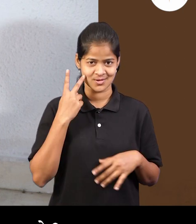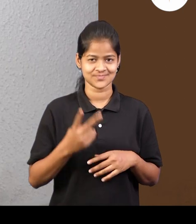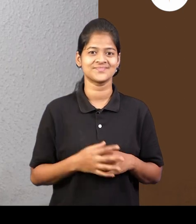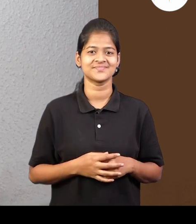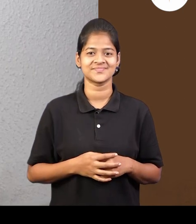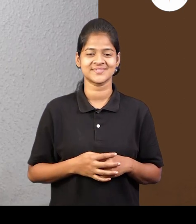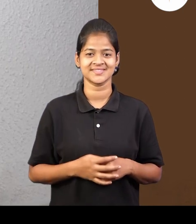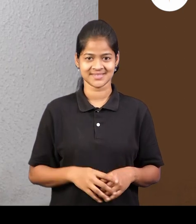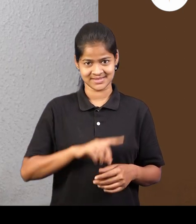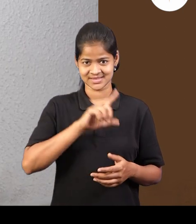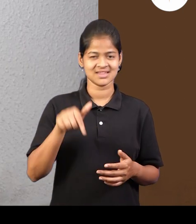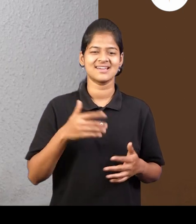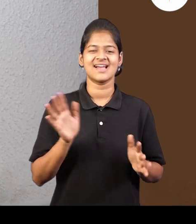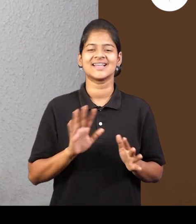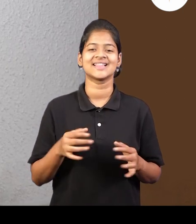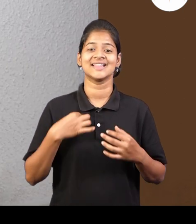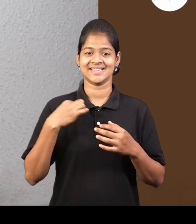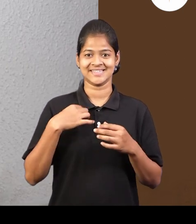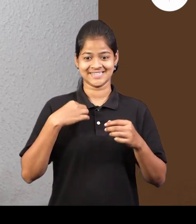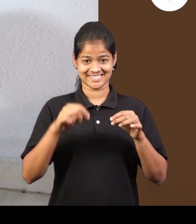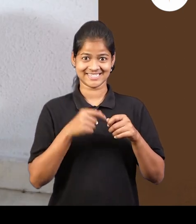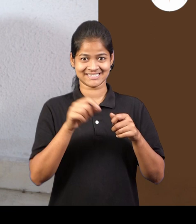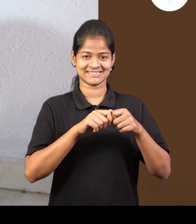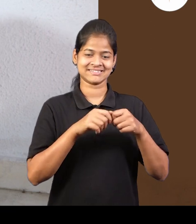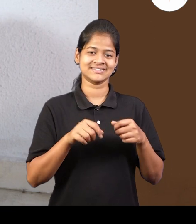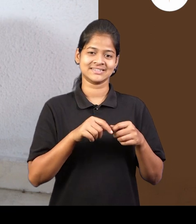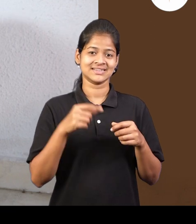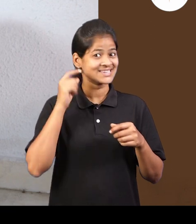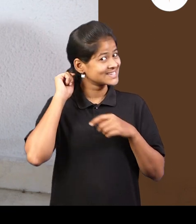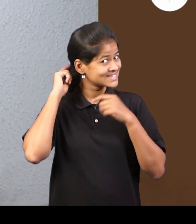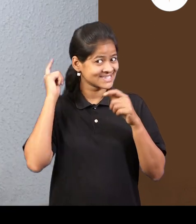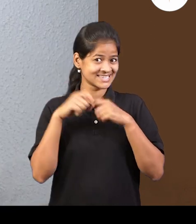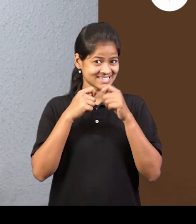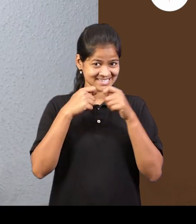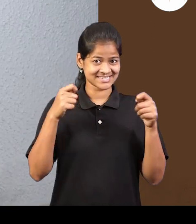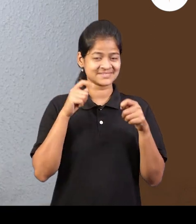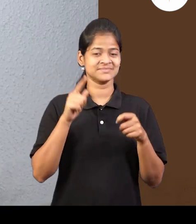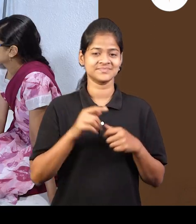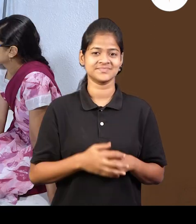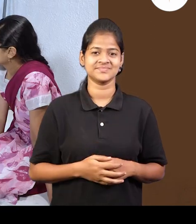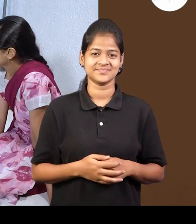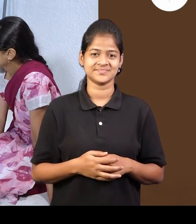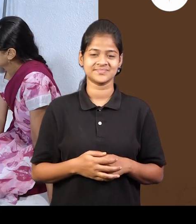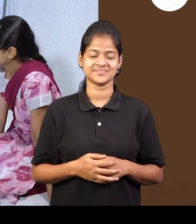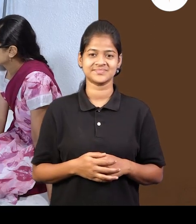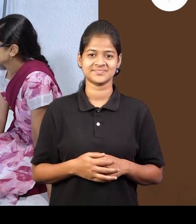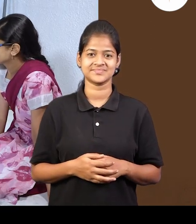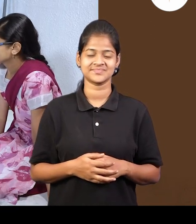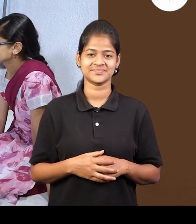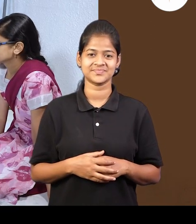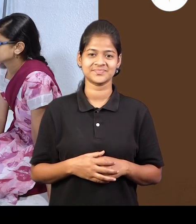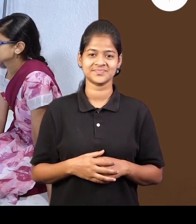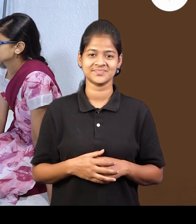तुझा कड़े आरे नाई रे एक दोरी गियूने जा रिबीन चालेल हो चालेल की थाम गियूने तो